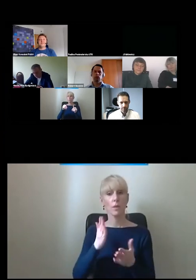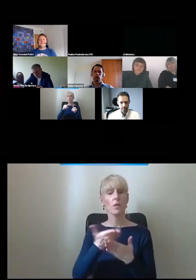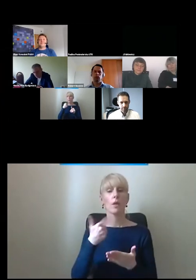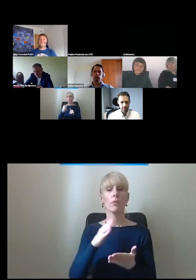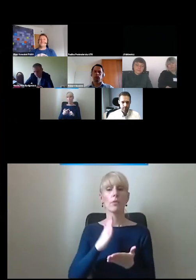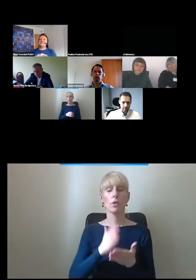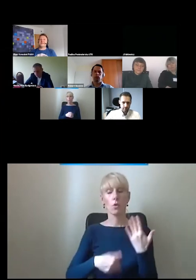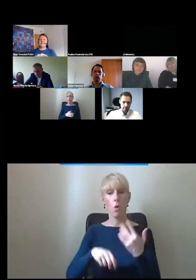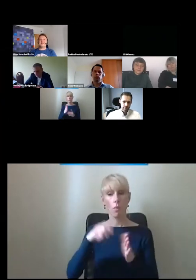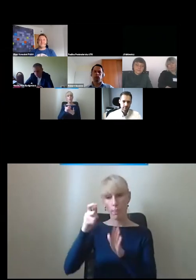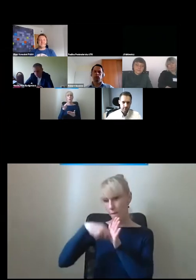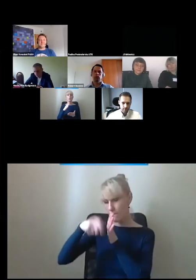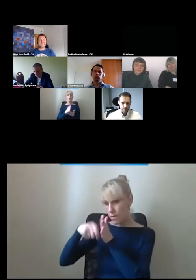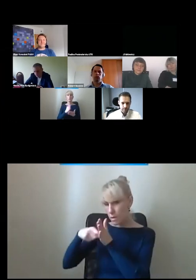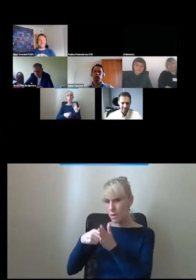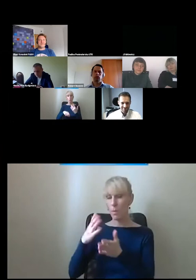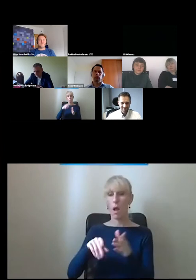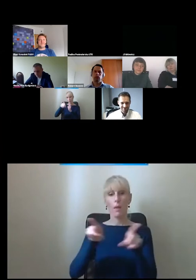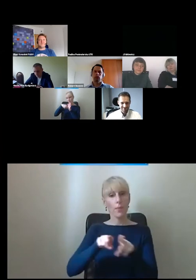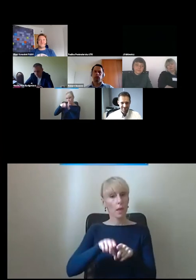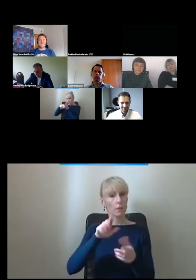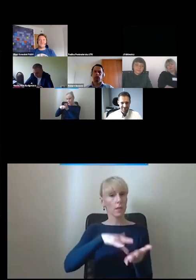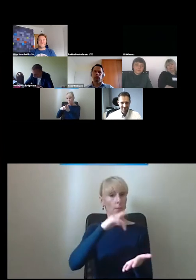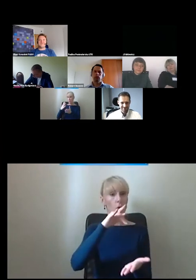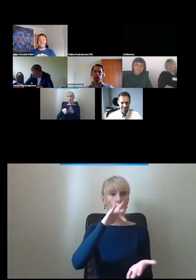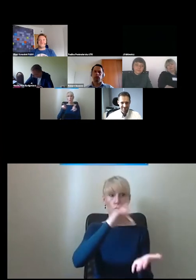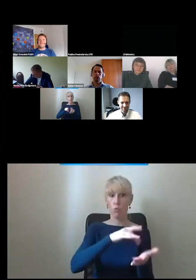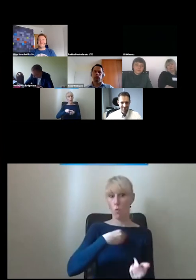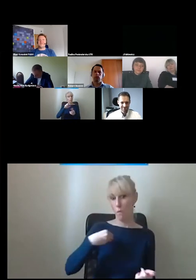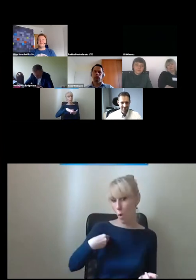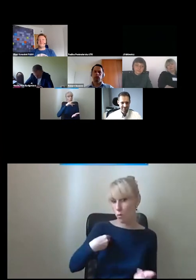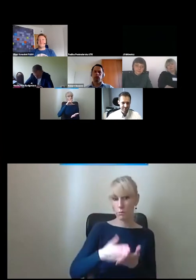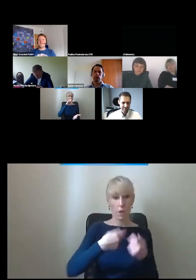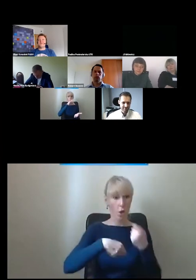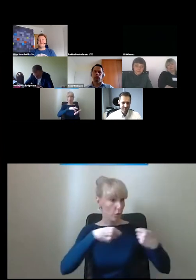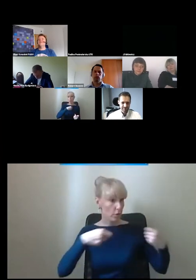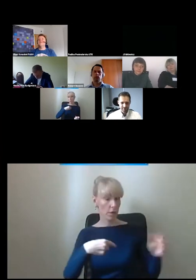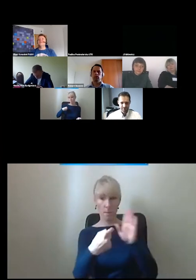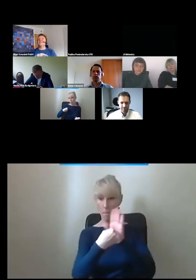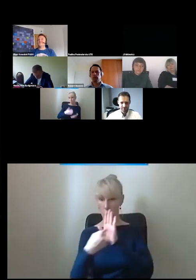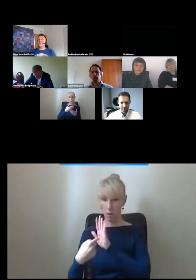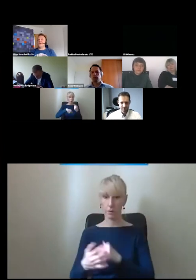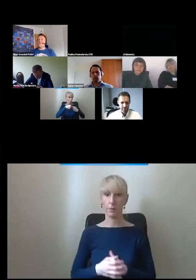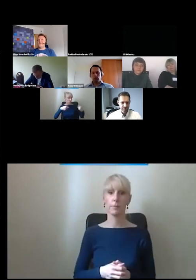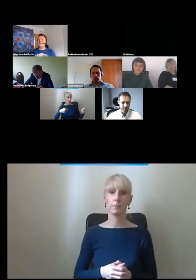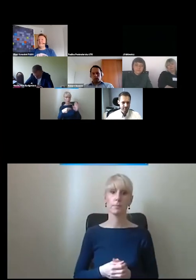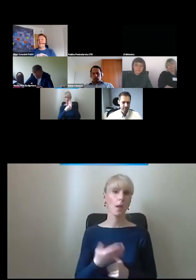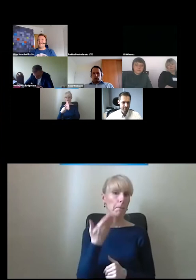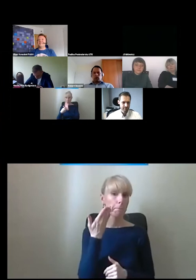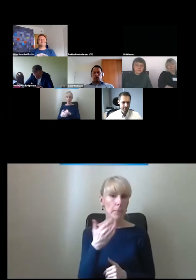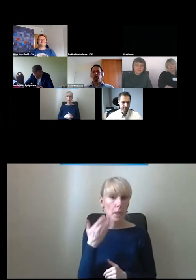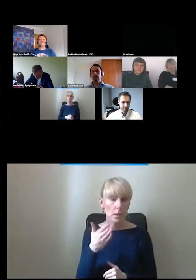na filmach z zagranicy, ale też na rozwiązaniach, które są krajowe. Bardzo dziękujemy